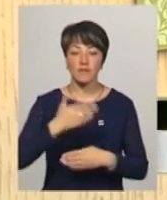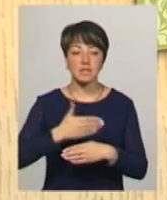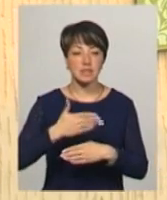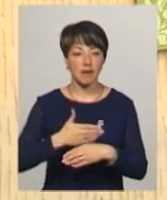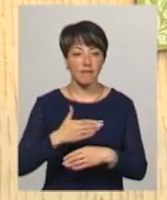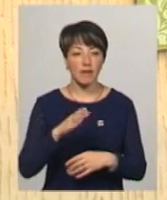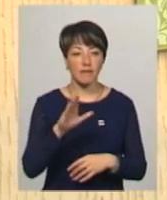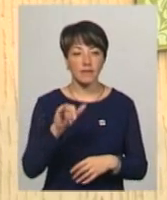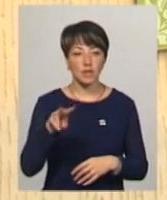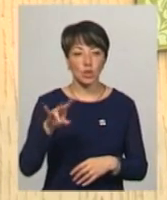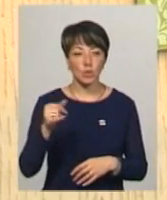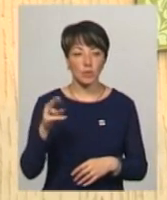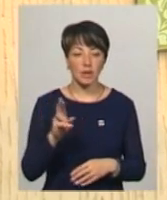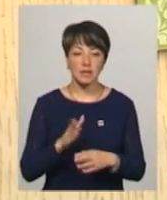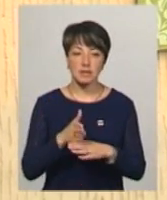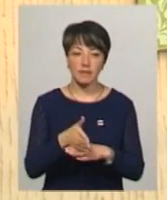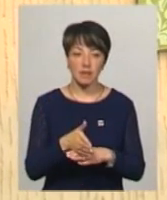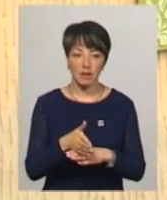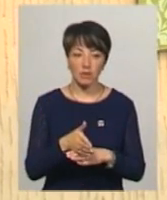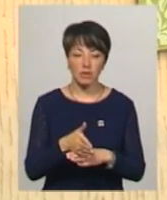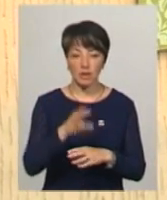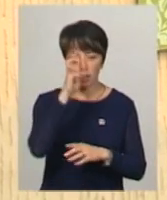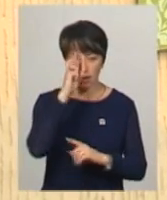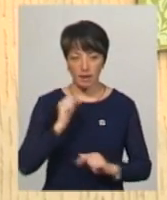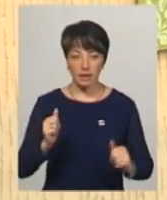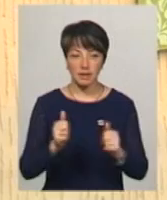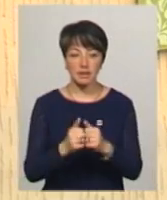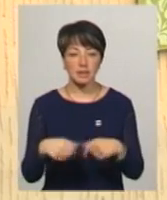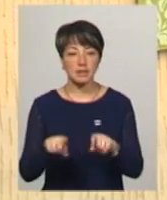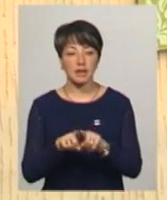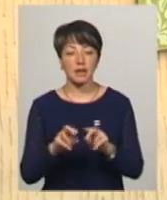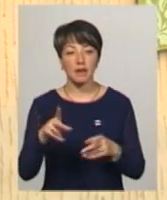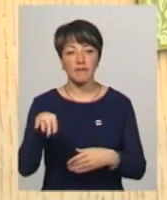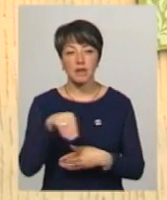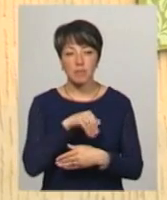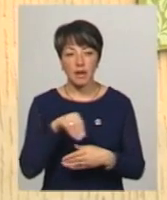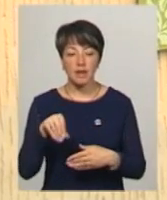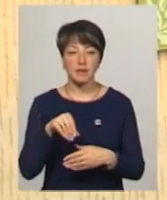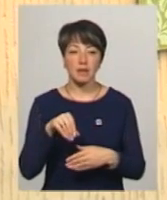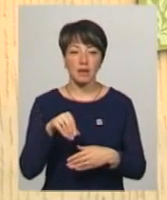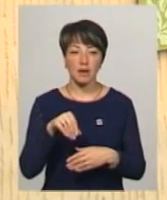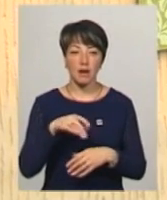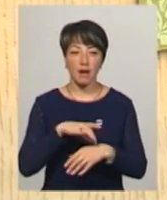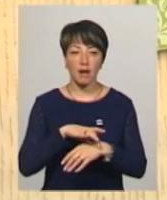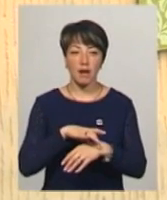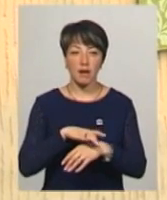Завітають країни, такі як Вірменія, Казахстан,